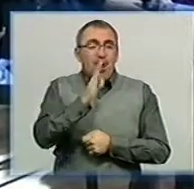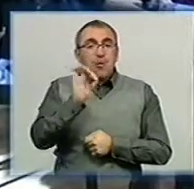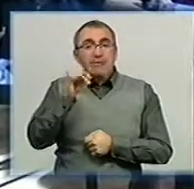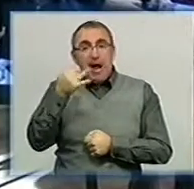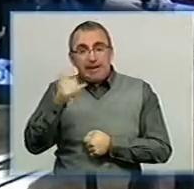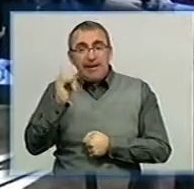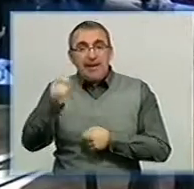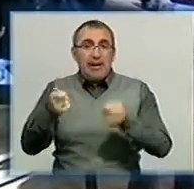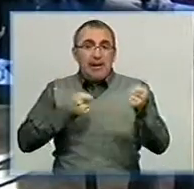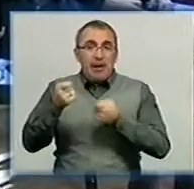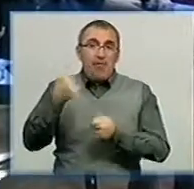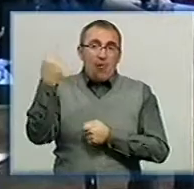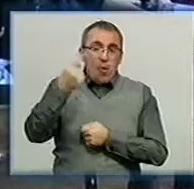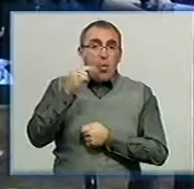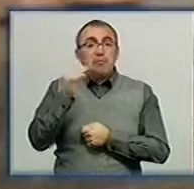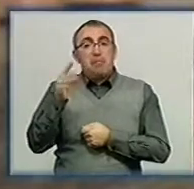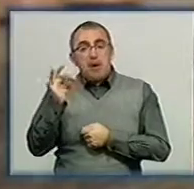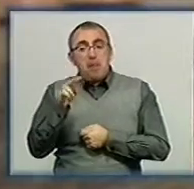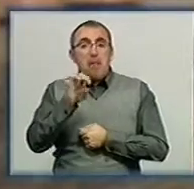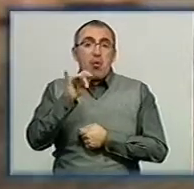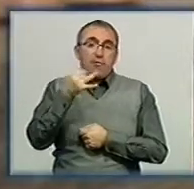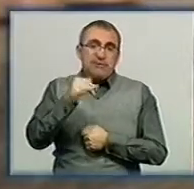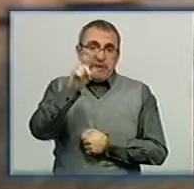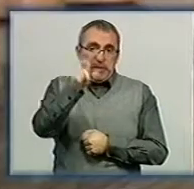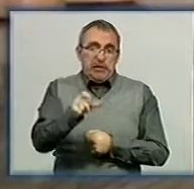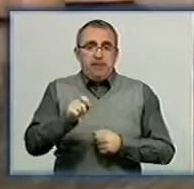керівники області і міста Сергій Кузьменко та Іван Марковський.